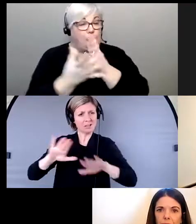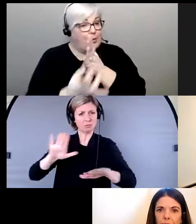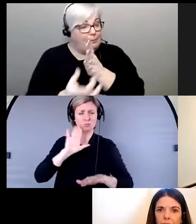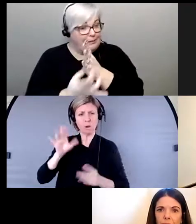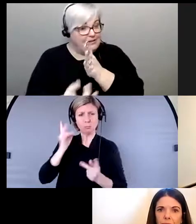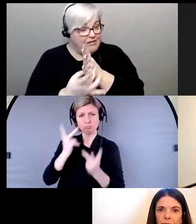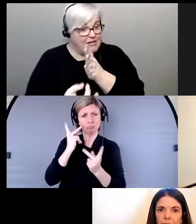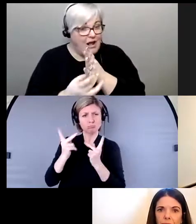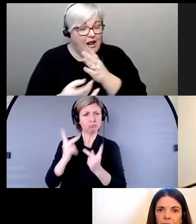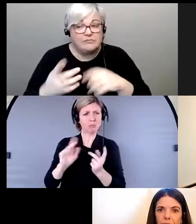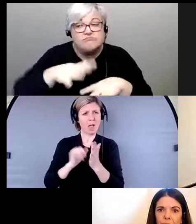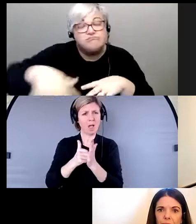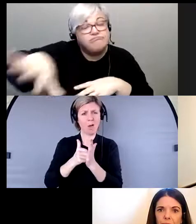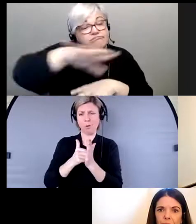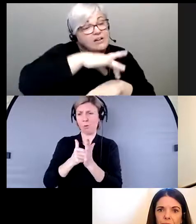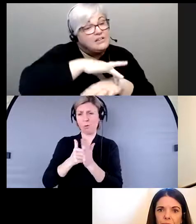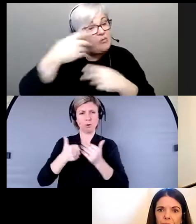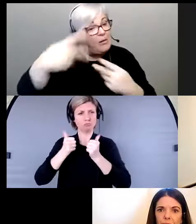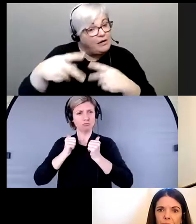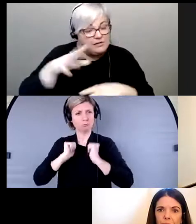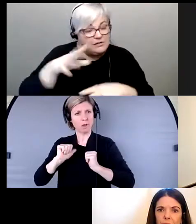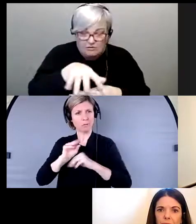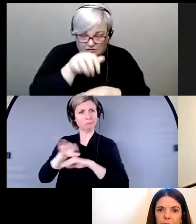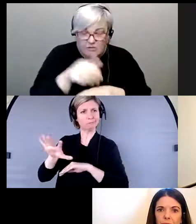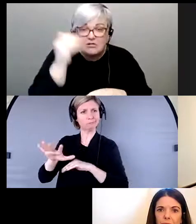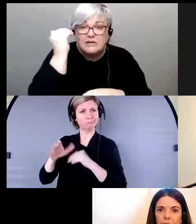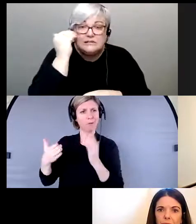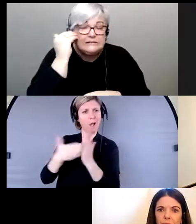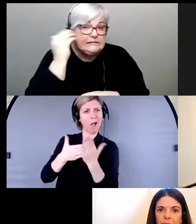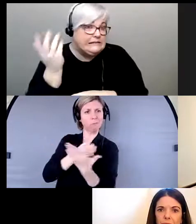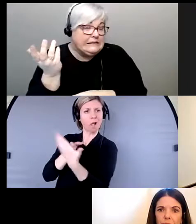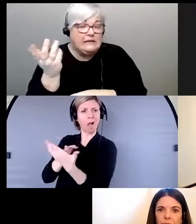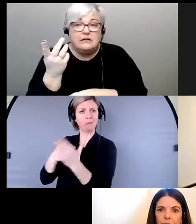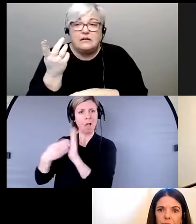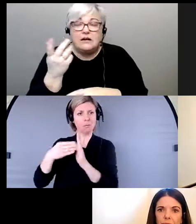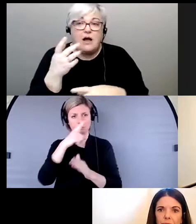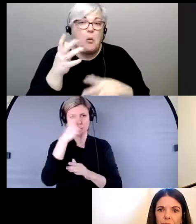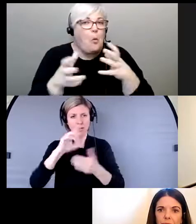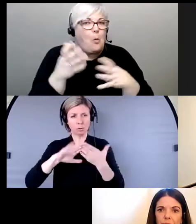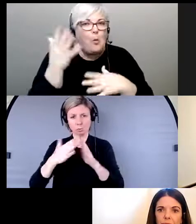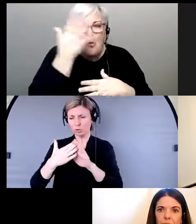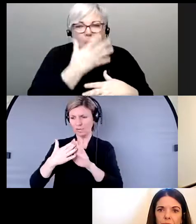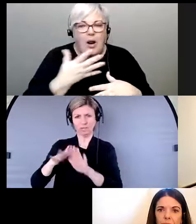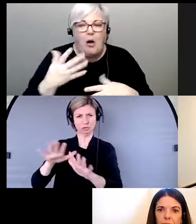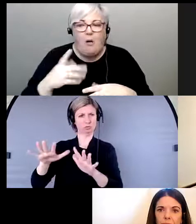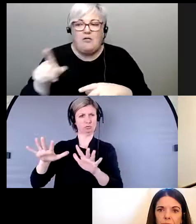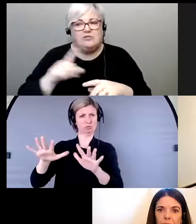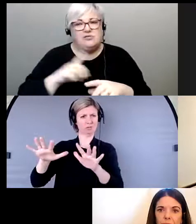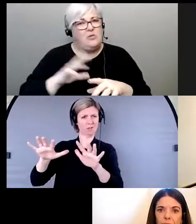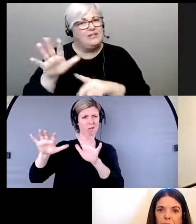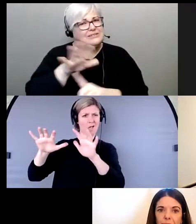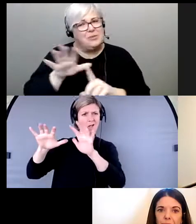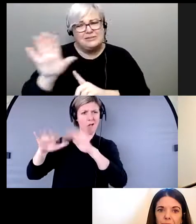territoires autochtones, voit comment est-ce que les communautés autochtones, les communautés de couleur vivent des situations très différentes